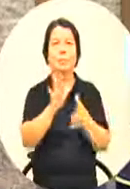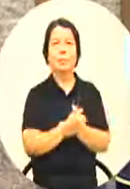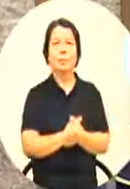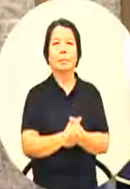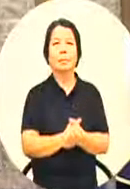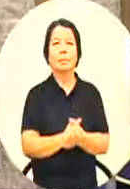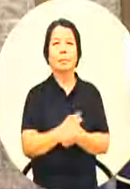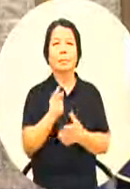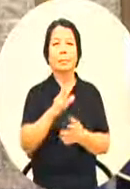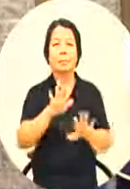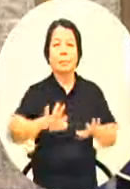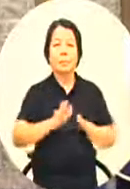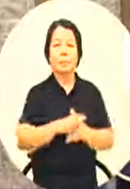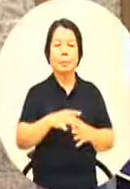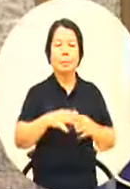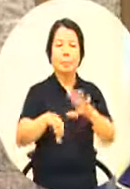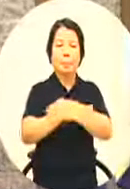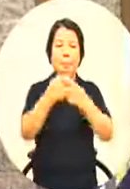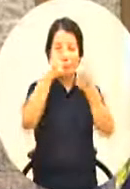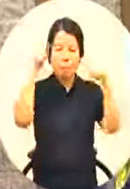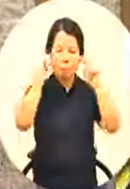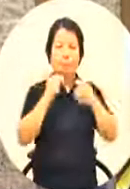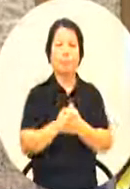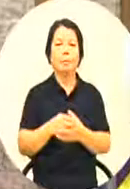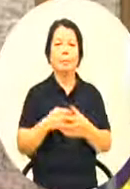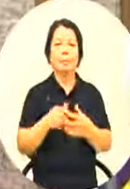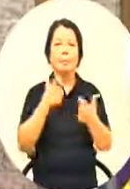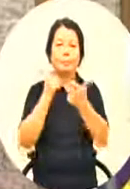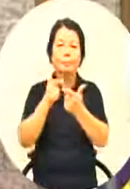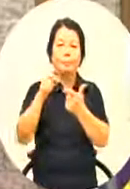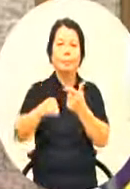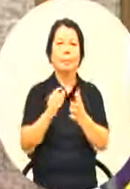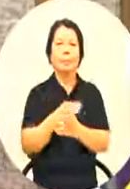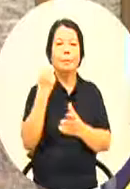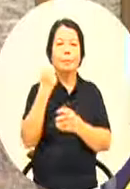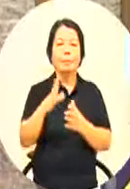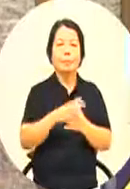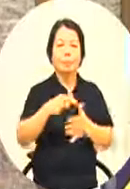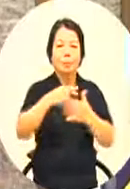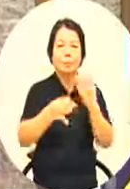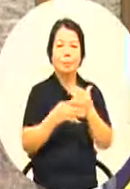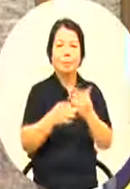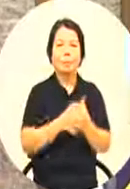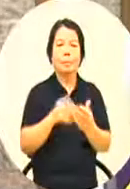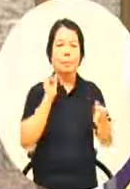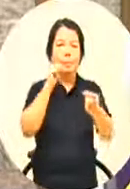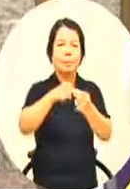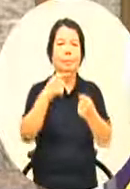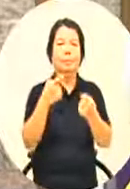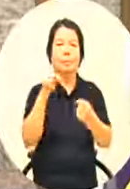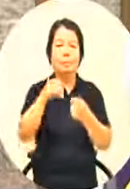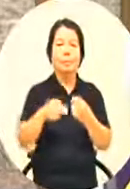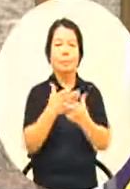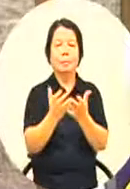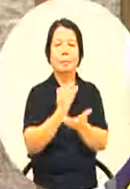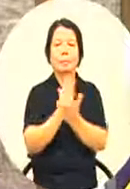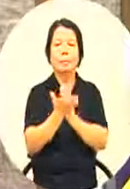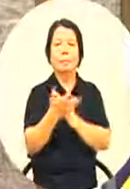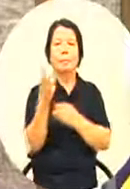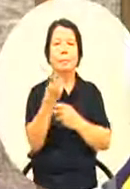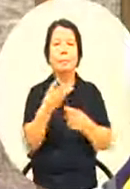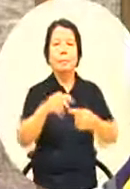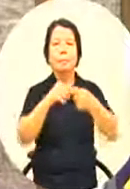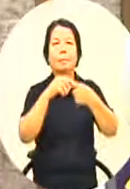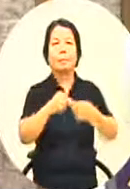好跟现在空大的这个街上因为我们新的政策跟方向就在这里它其实是分三个方面一个